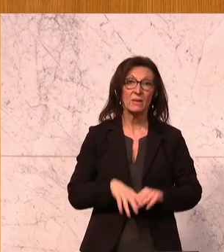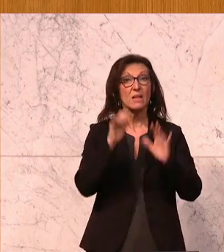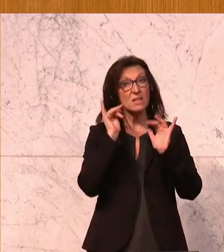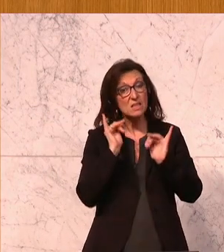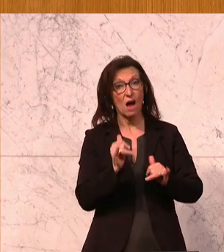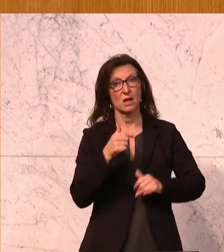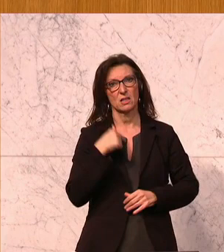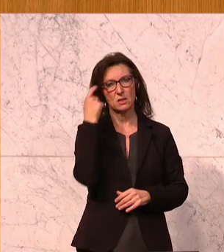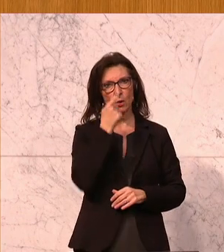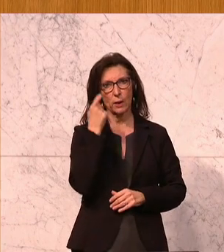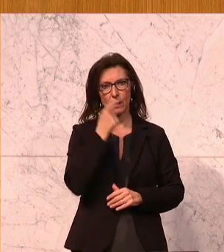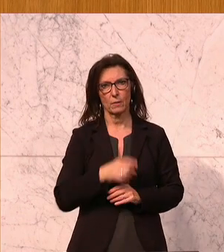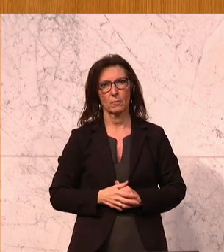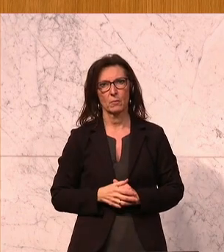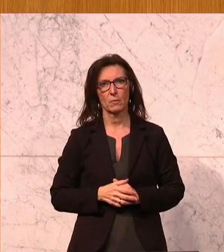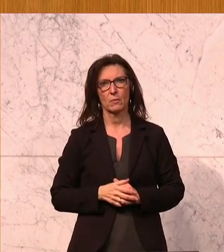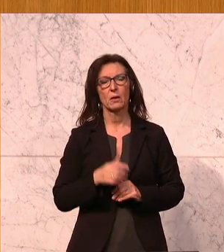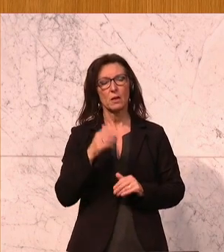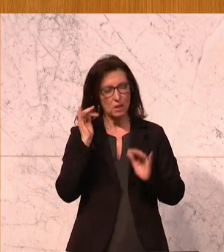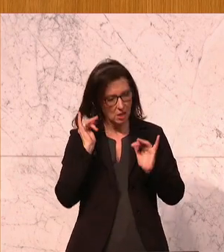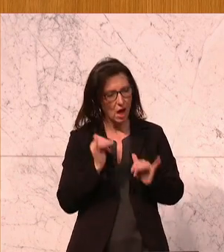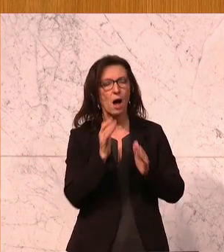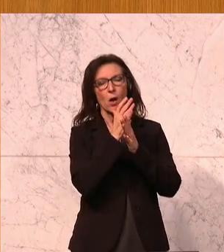ich mache mir Sorgen, große Sorgen.